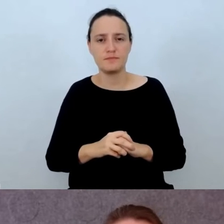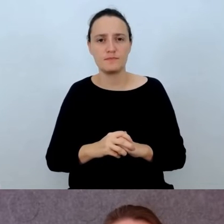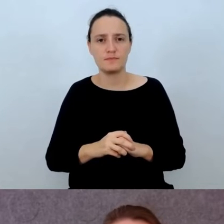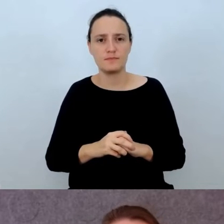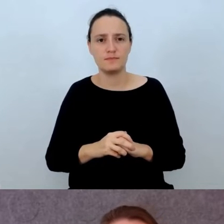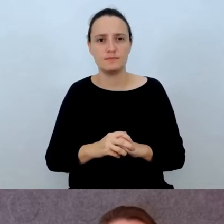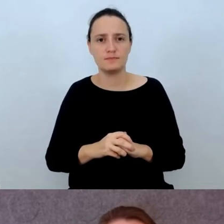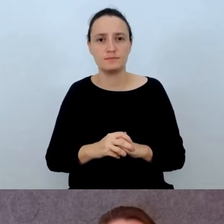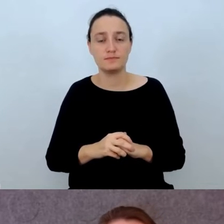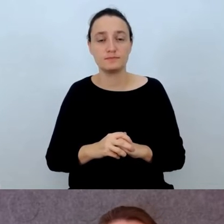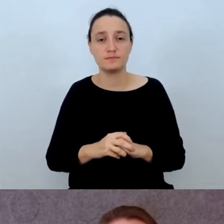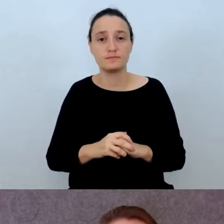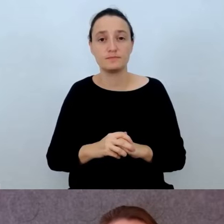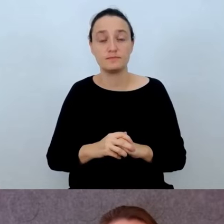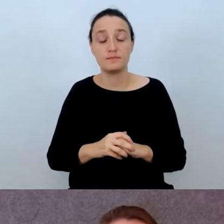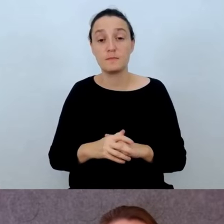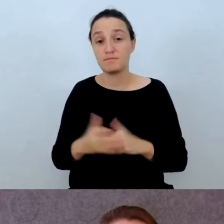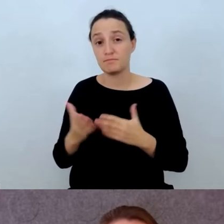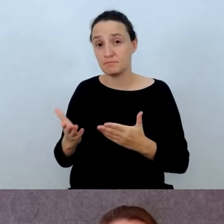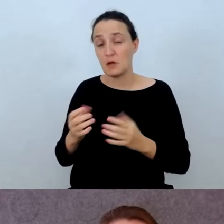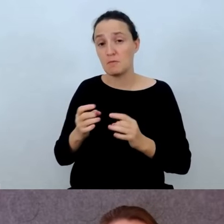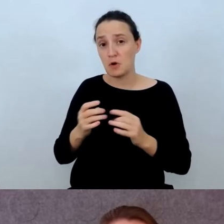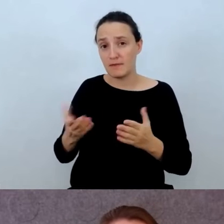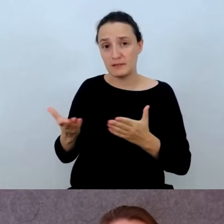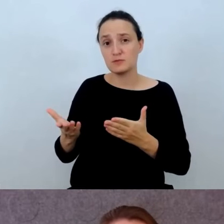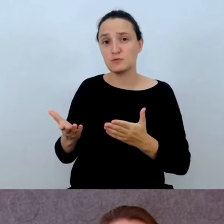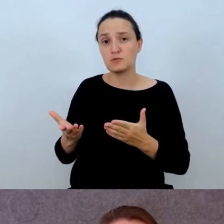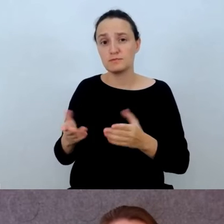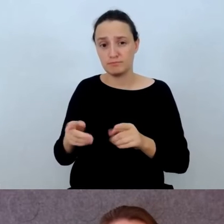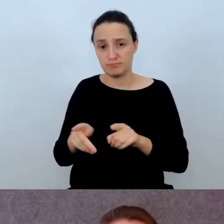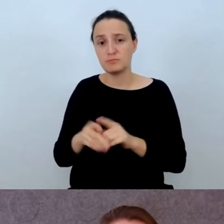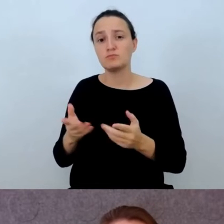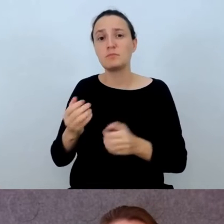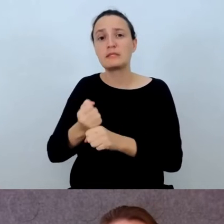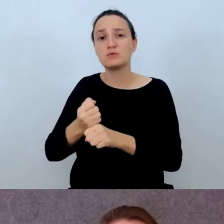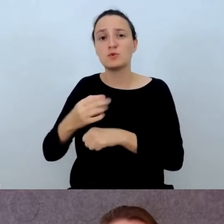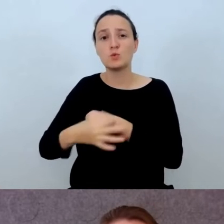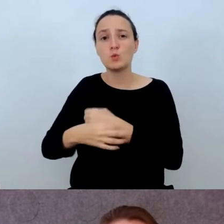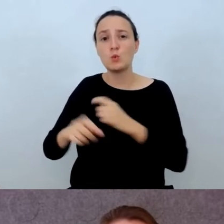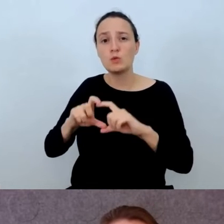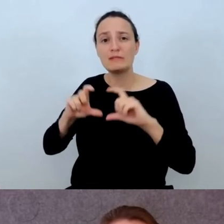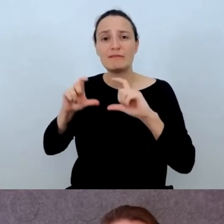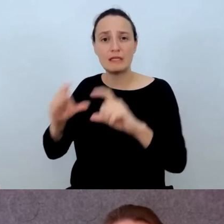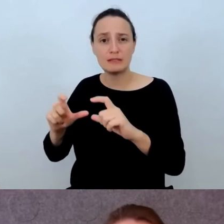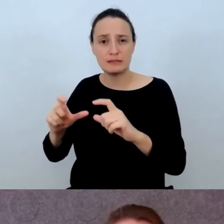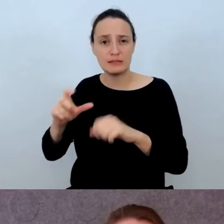Jest również profesorem na Uniwersytecie Sztokholskim.